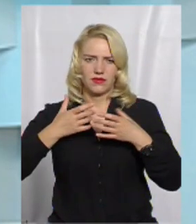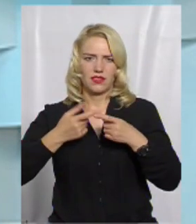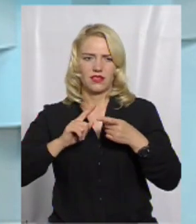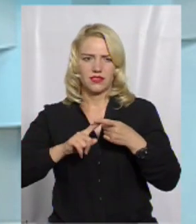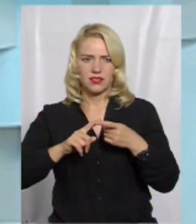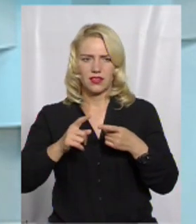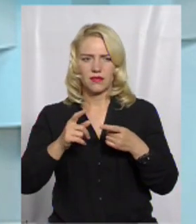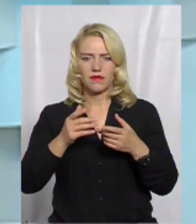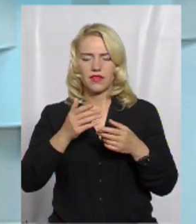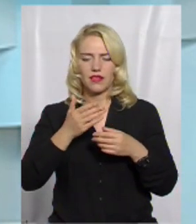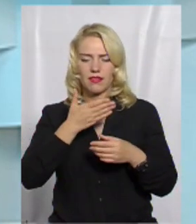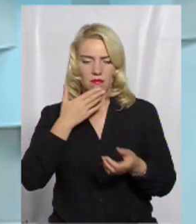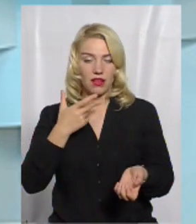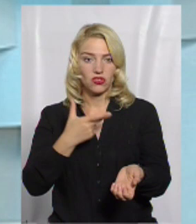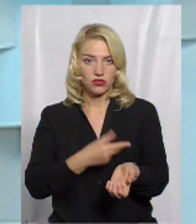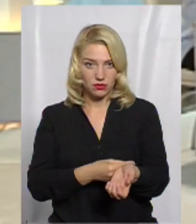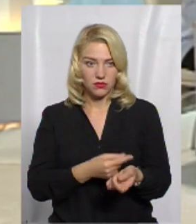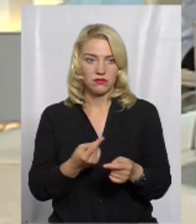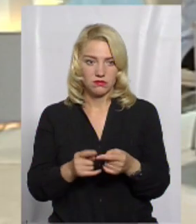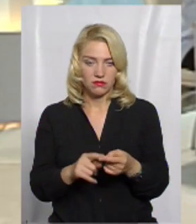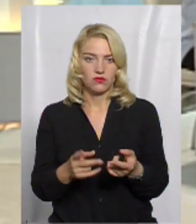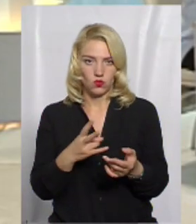вона внеся відсутні щеплення, ну,